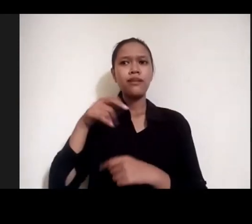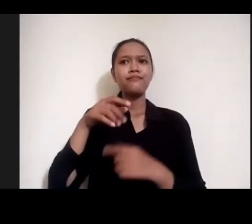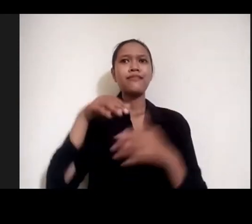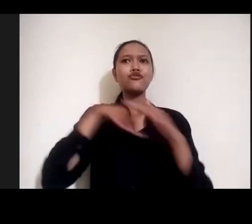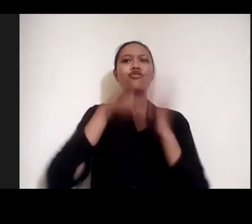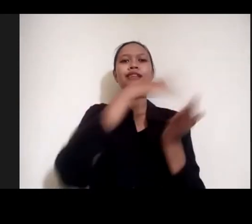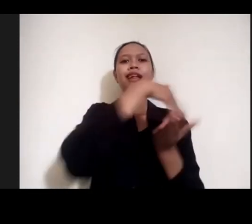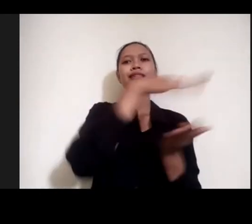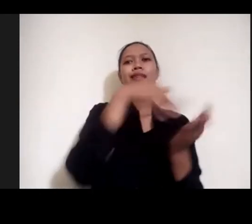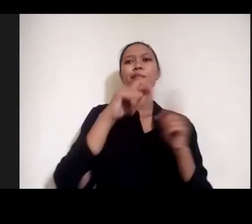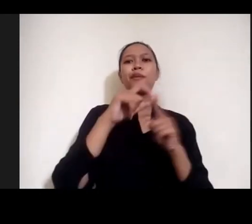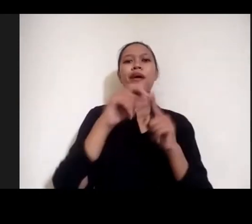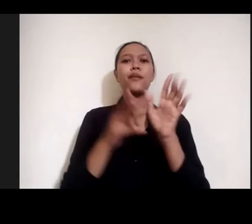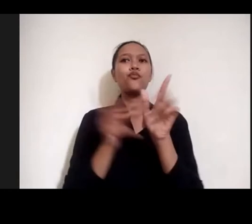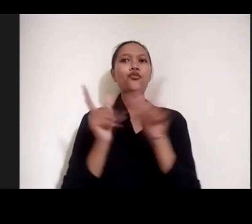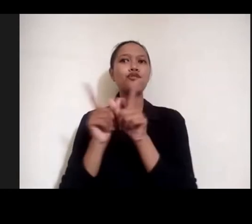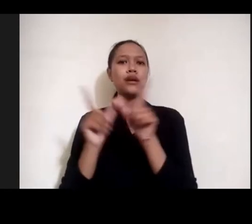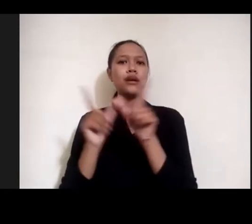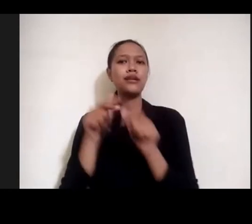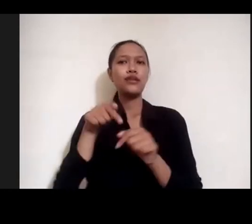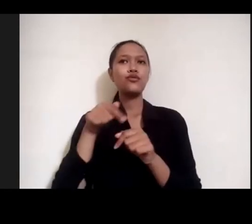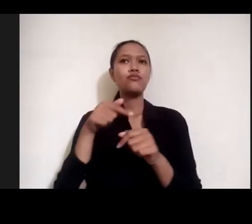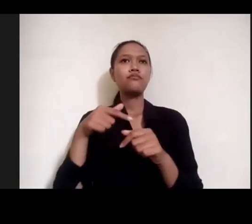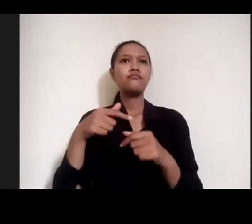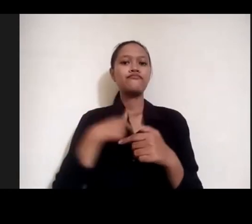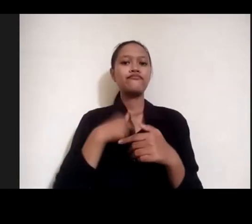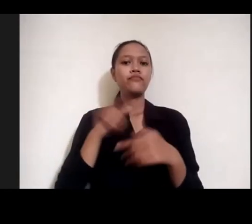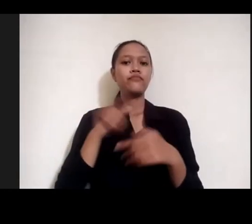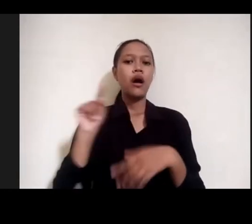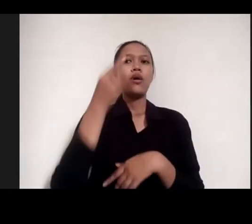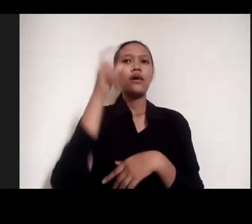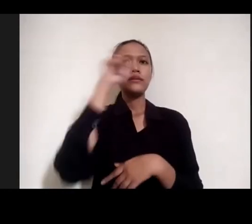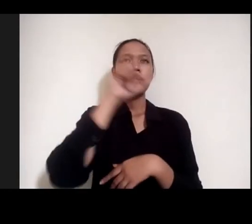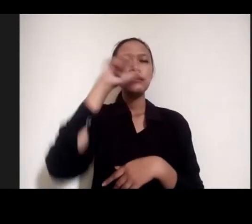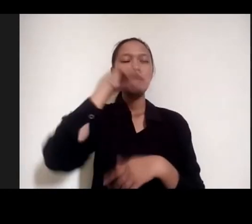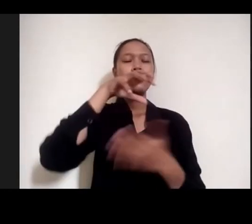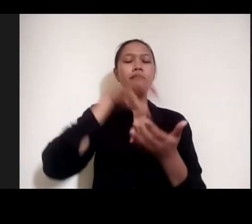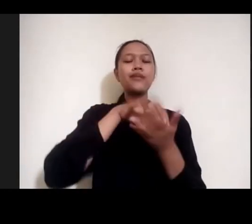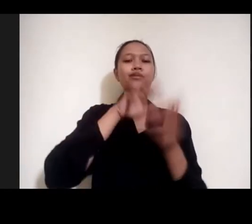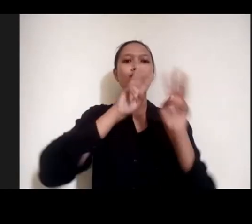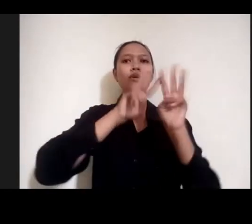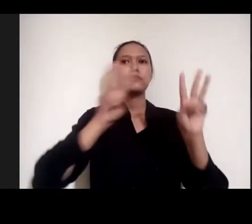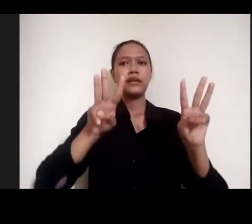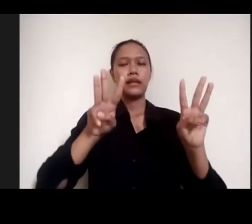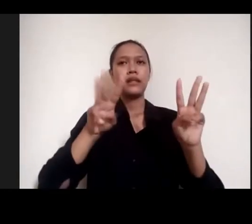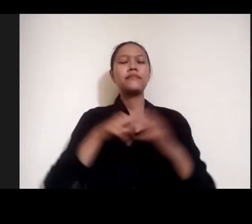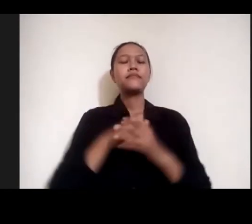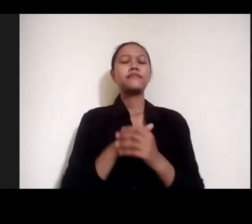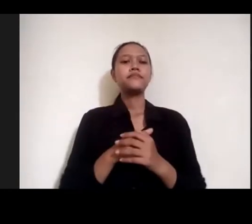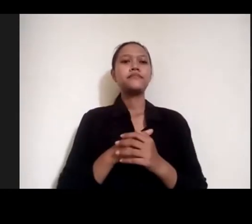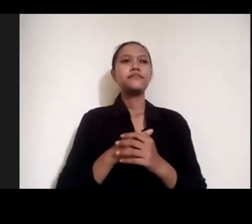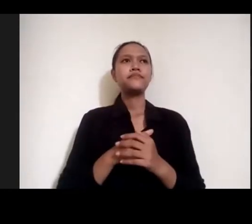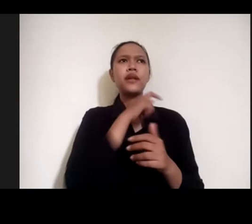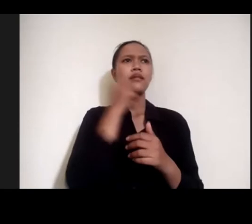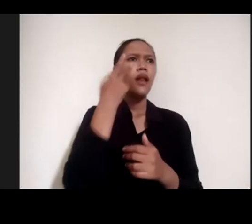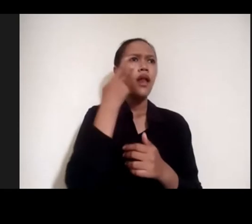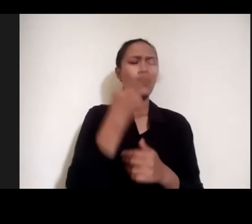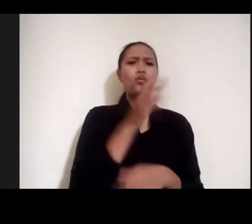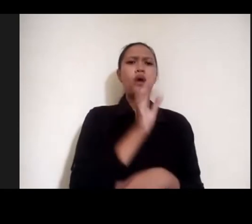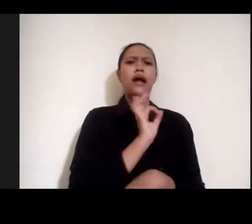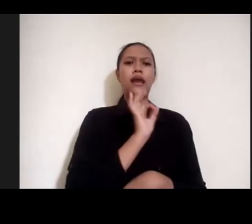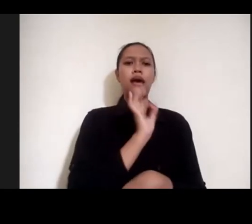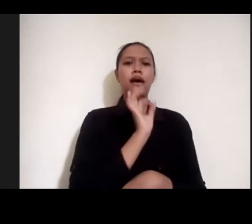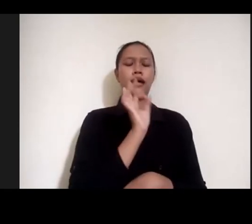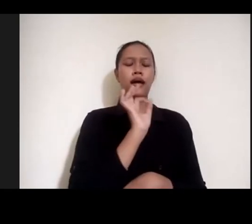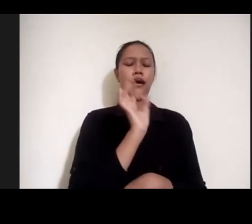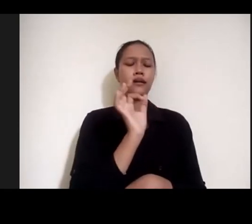kemudian itu langkah awal saya ya saya mencari di website-nya kemudian di website-nya ternyata belum ada dan saya